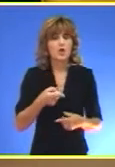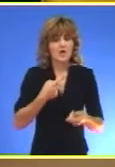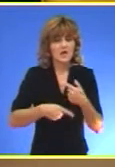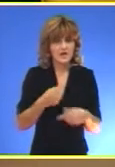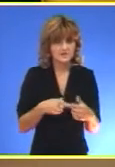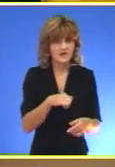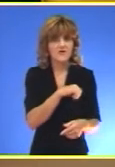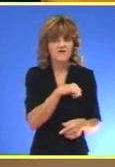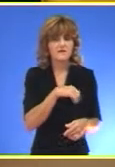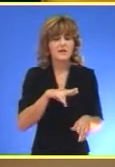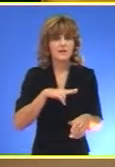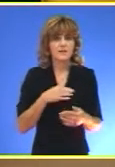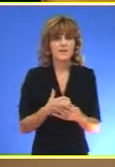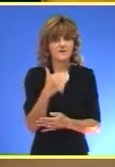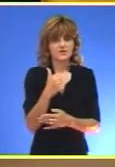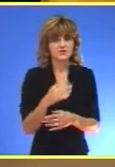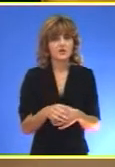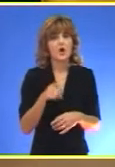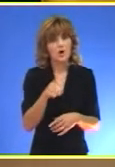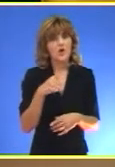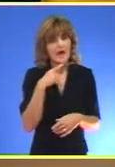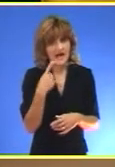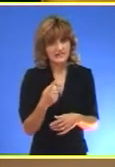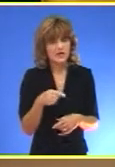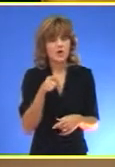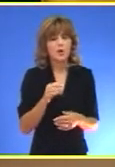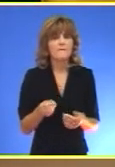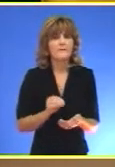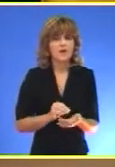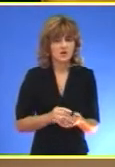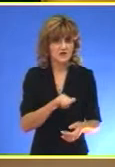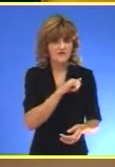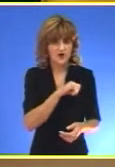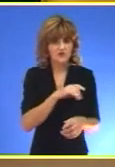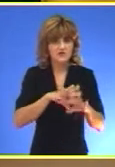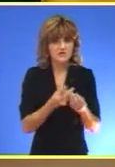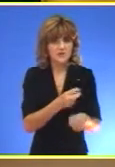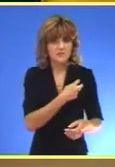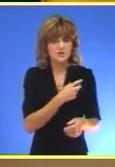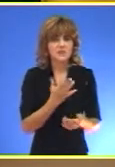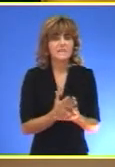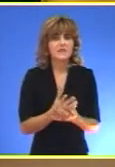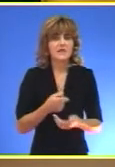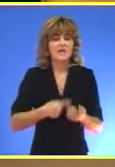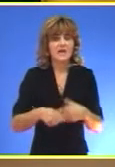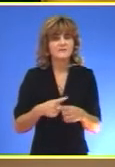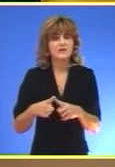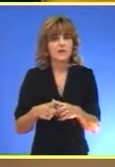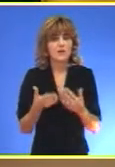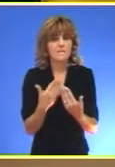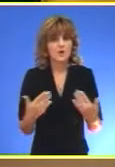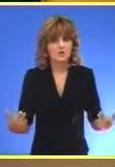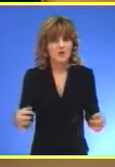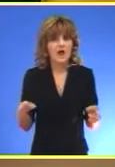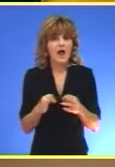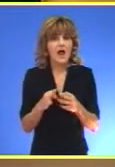Vojvodina ostvarila suficit On je kazao da će prioriteti saradnje Vojvodine sa Lođom Biti razmena tehnologija Modernizacija